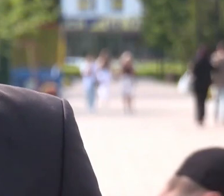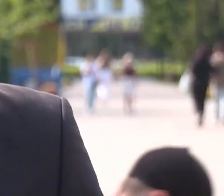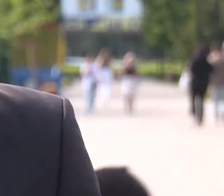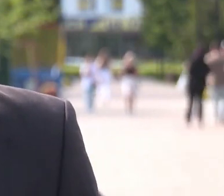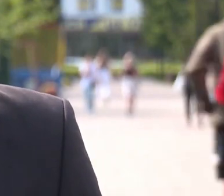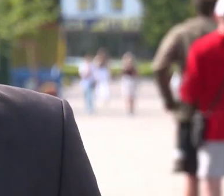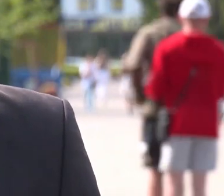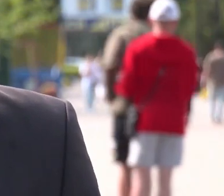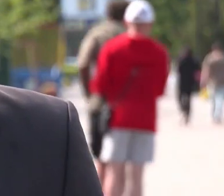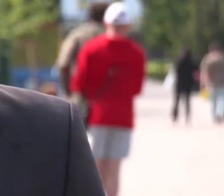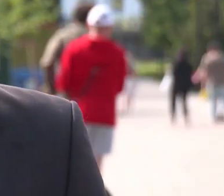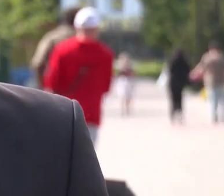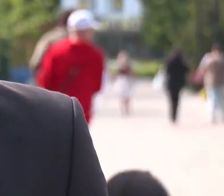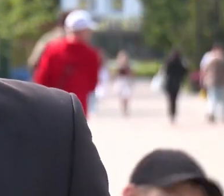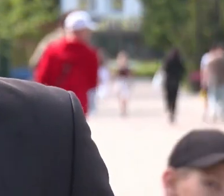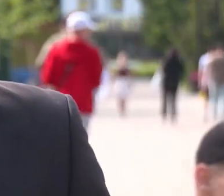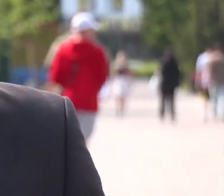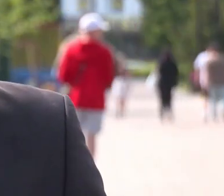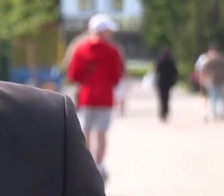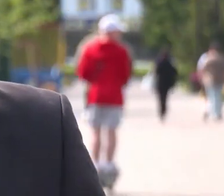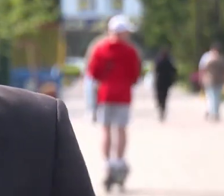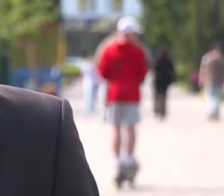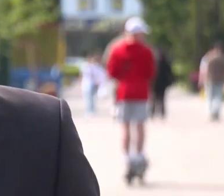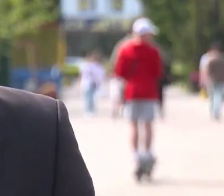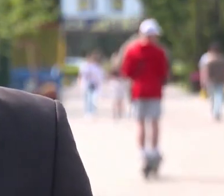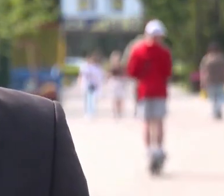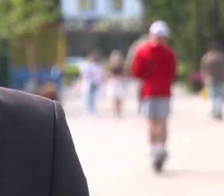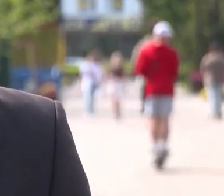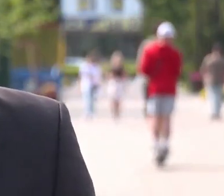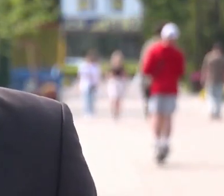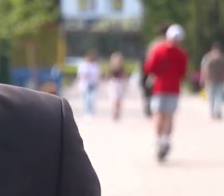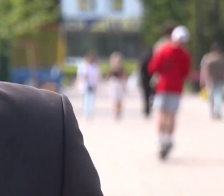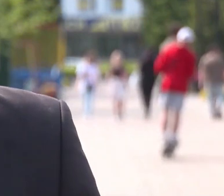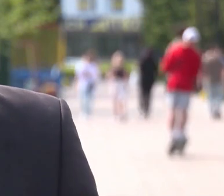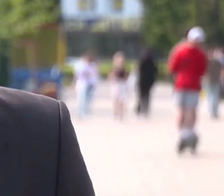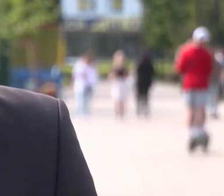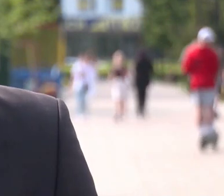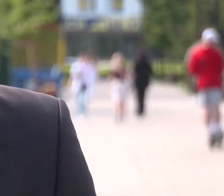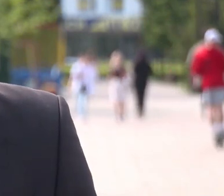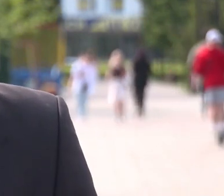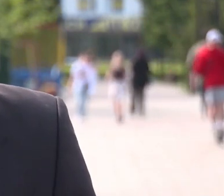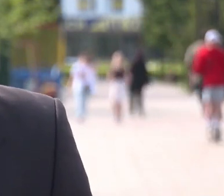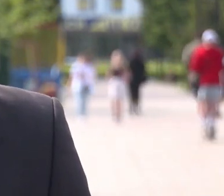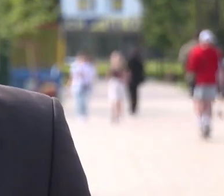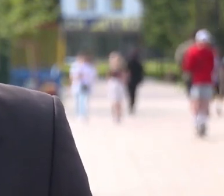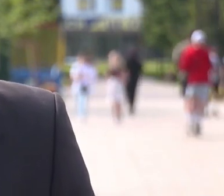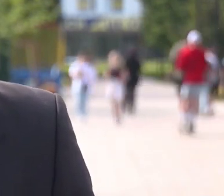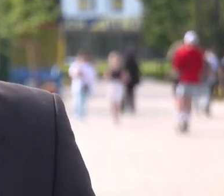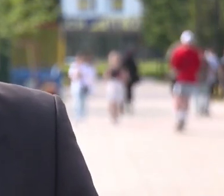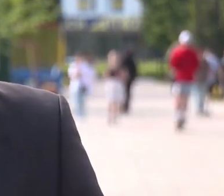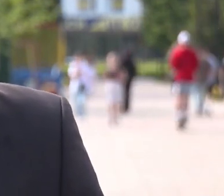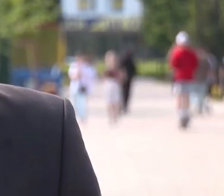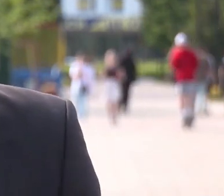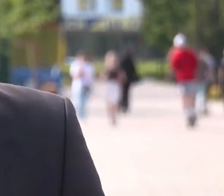Бажаю Збройним силам України ще більше успішно виконаних завдань і менше втрат. А кожному